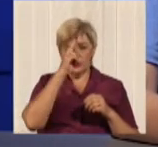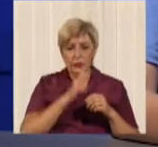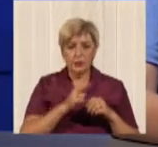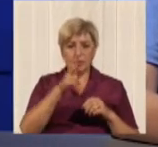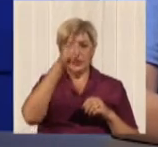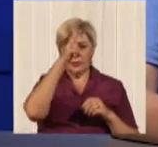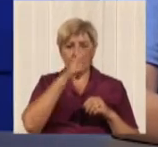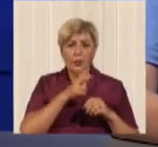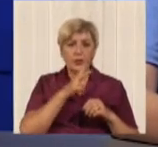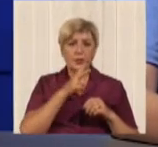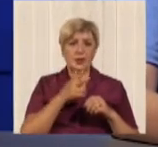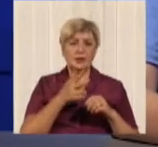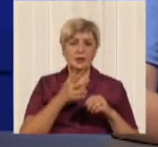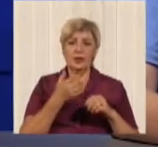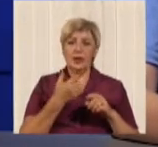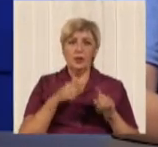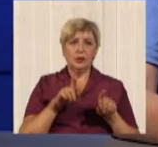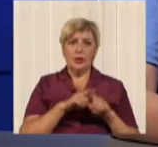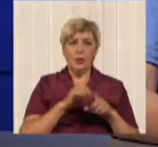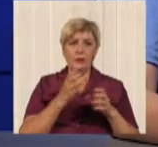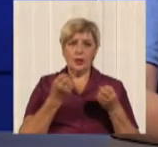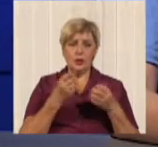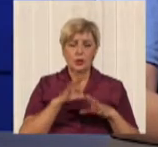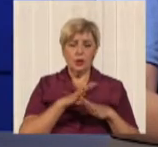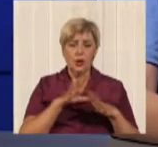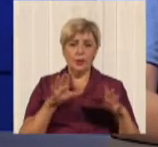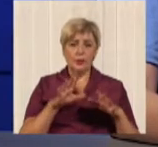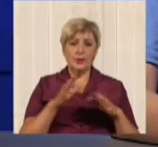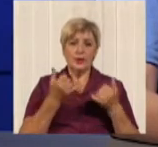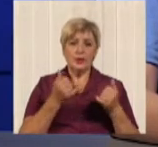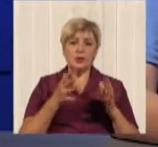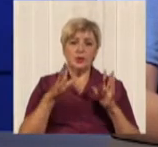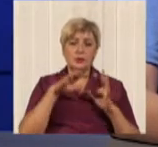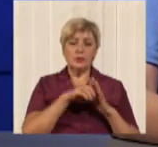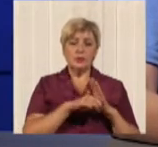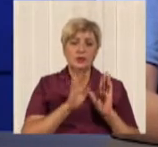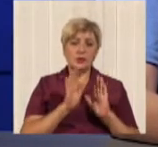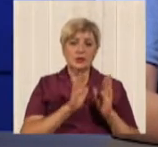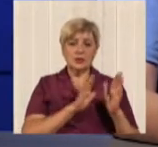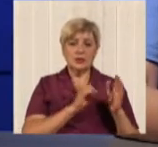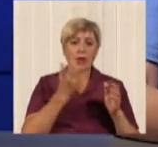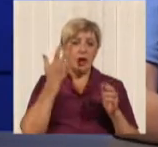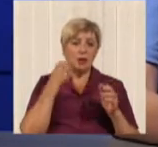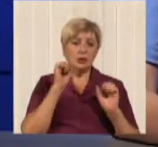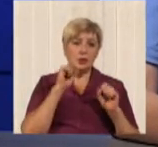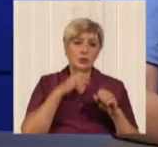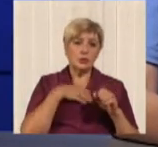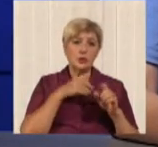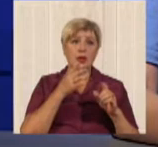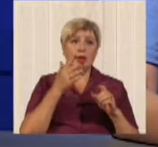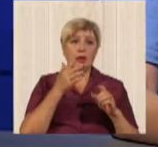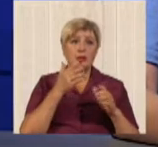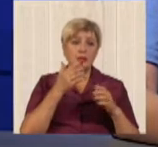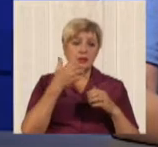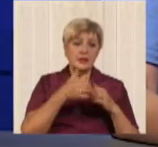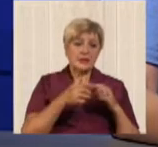кожний квартал, 1, 2, 3, 4 продавали. Сейчас вводиться система, когда вы можете посреди квартала купить просто на следующие 3